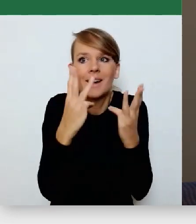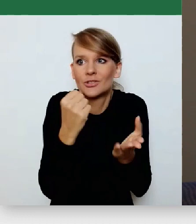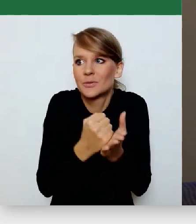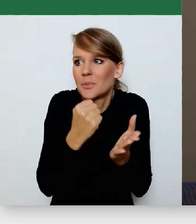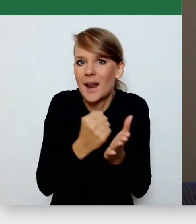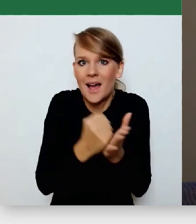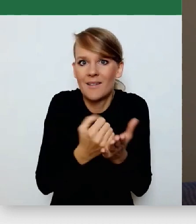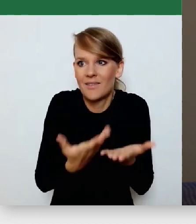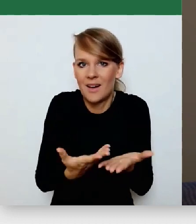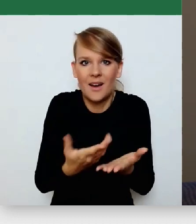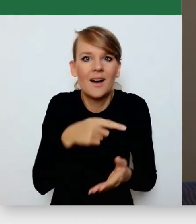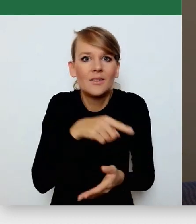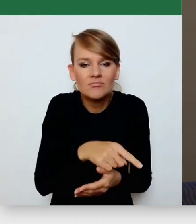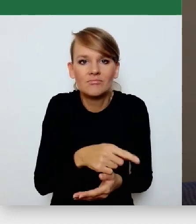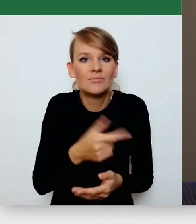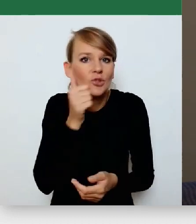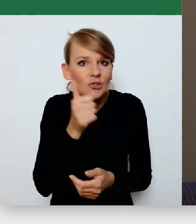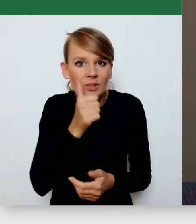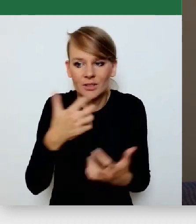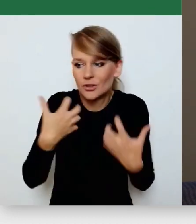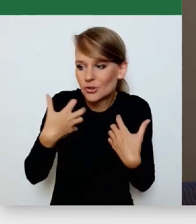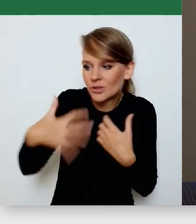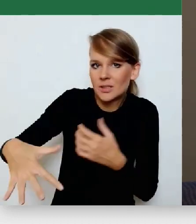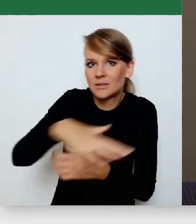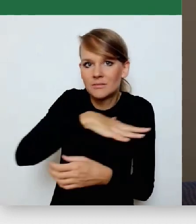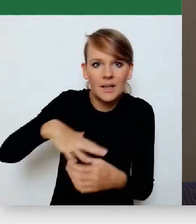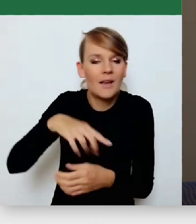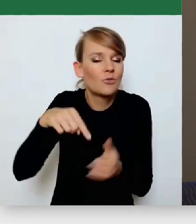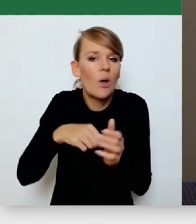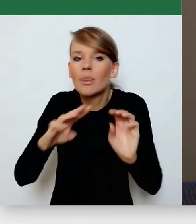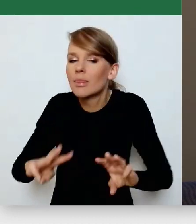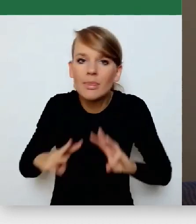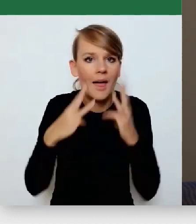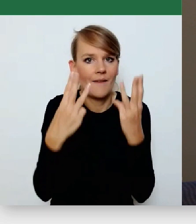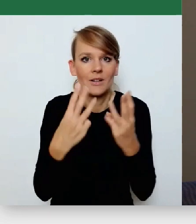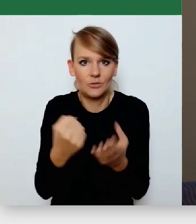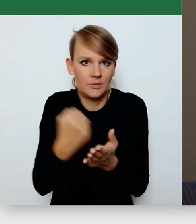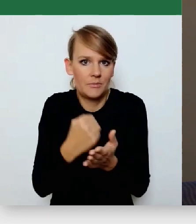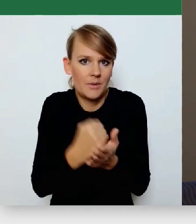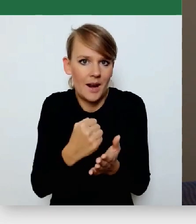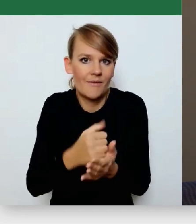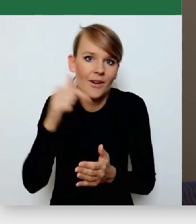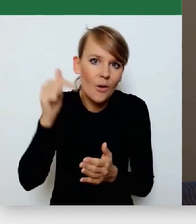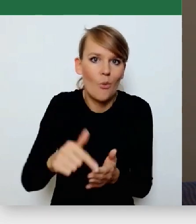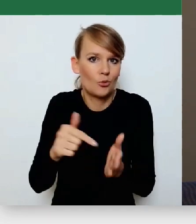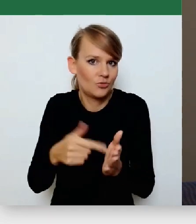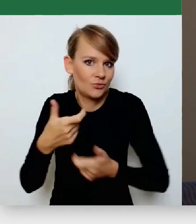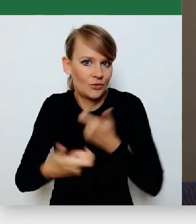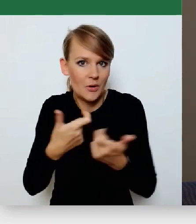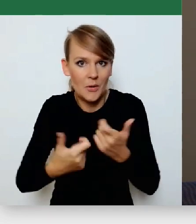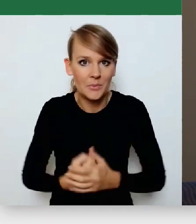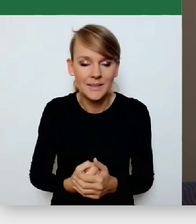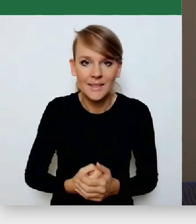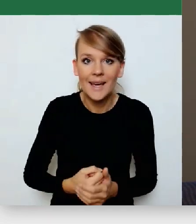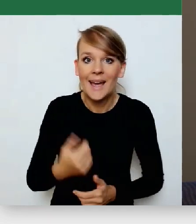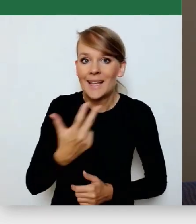dotyczyło ich i było jakby najważniejszą kwestią do rozwiązania. Trzy dni temu na